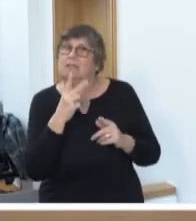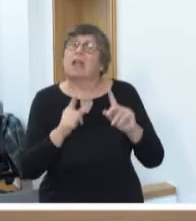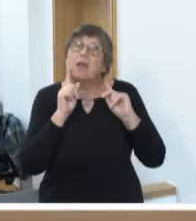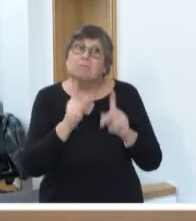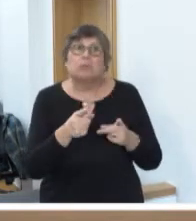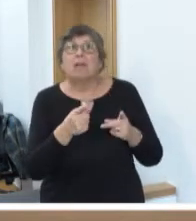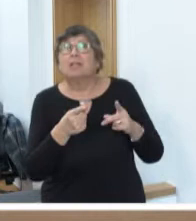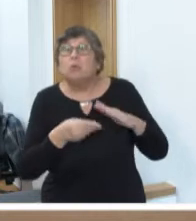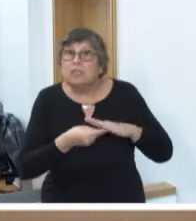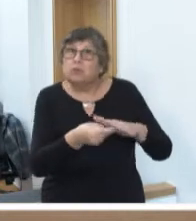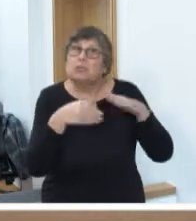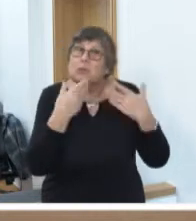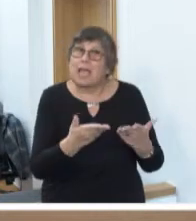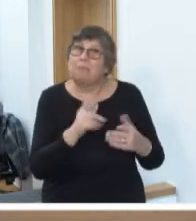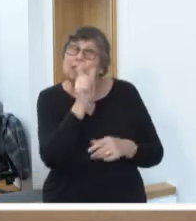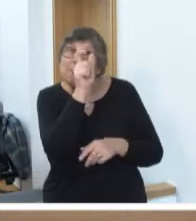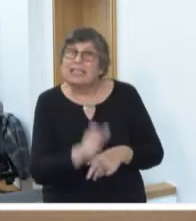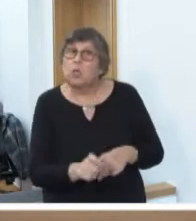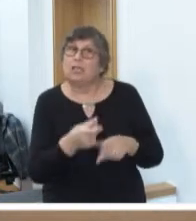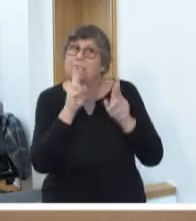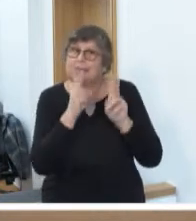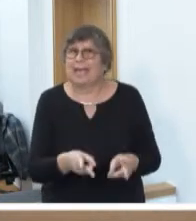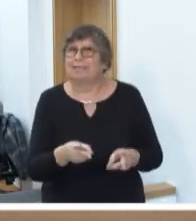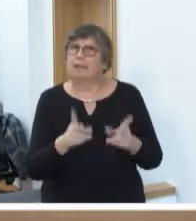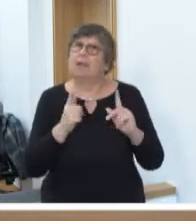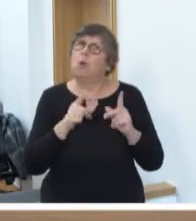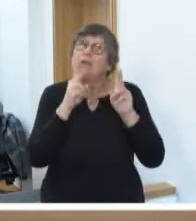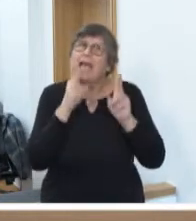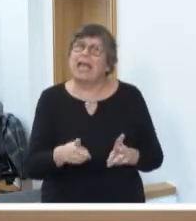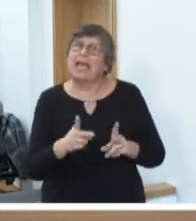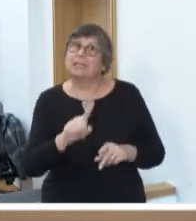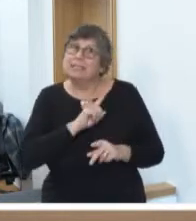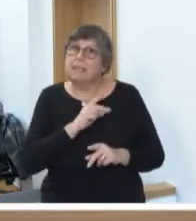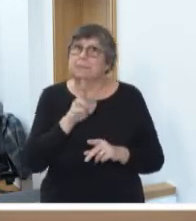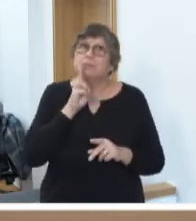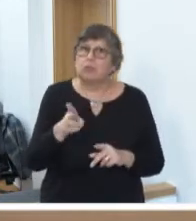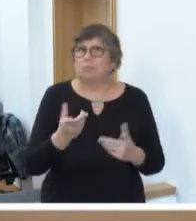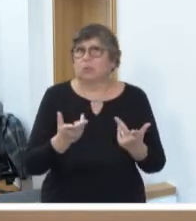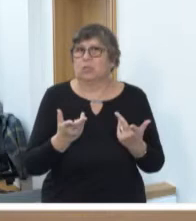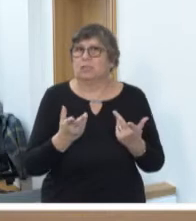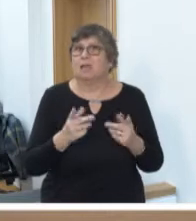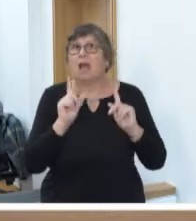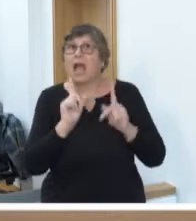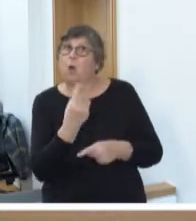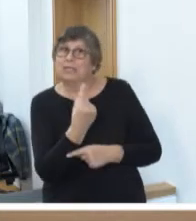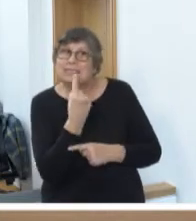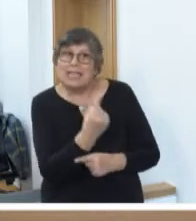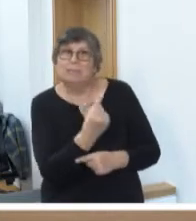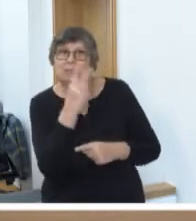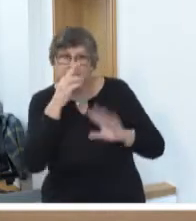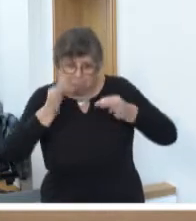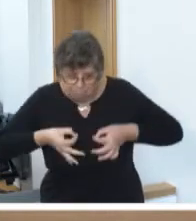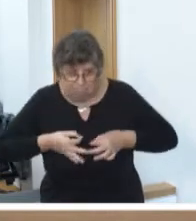Seine Würde, seine Persönlichkeitsrechte und sein Recht auf Selbstbestimmung und auch auf sich selbst zu achten,